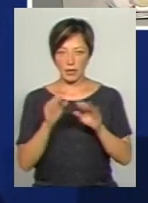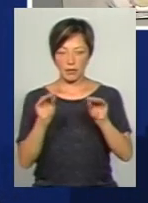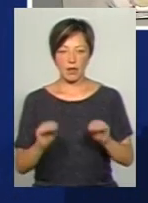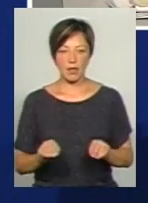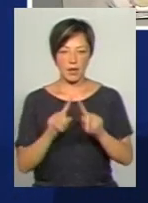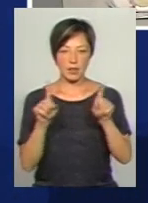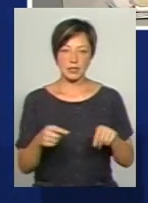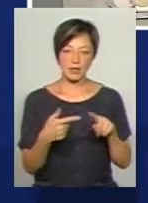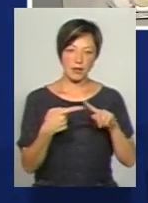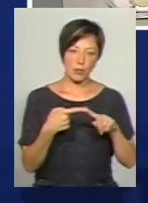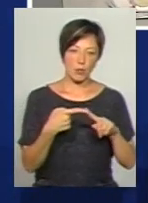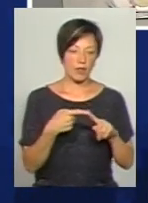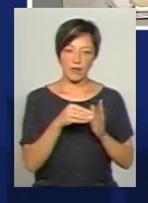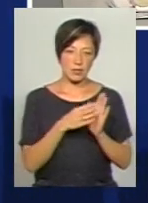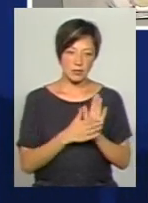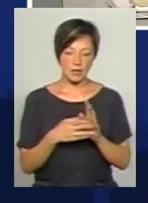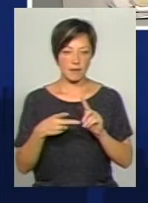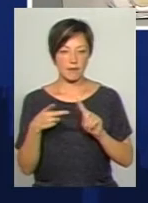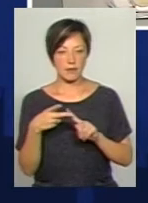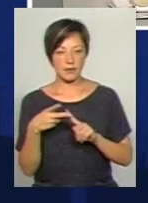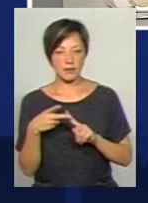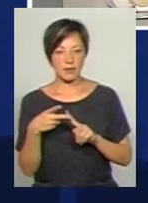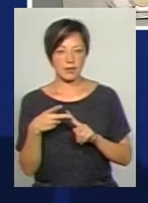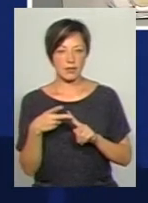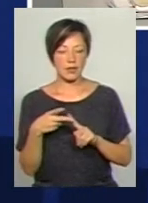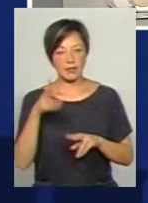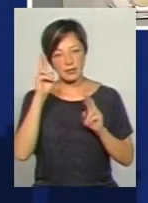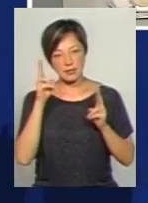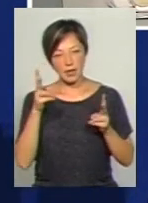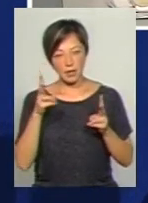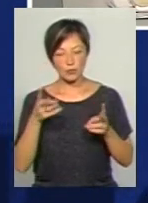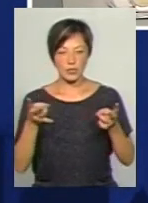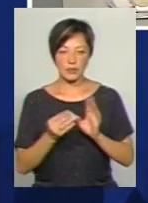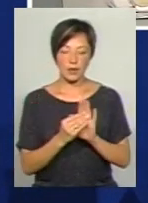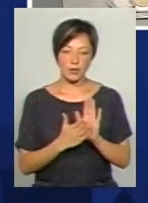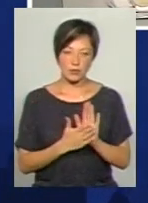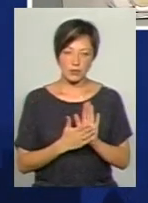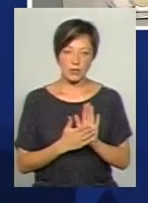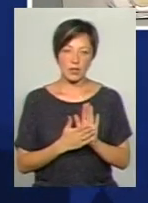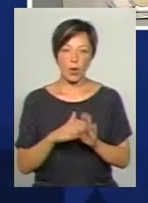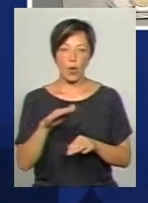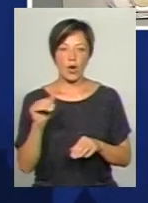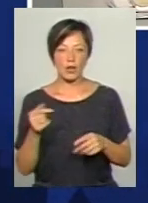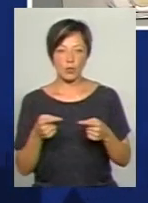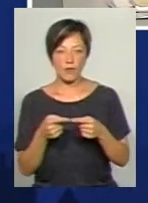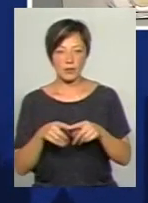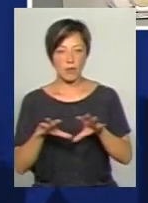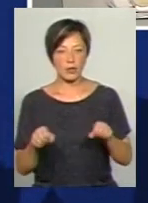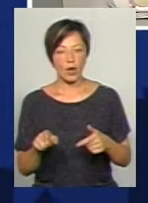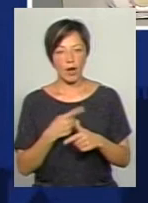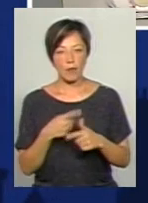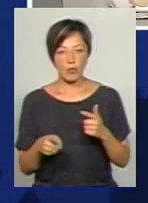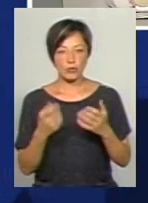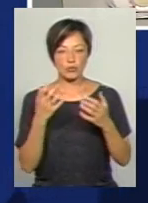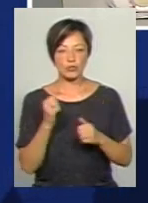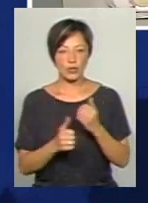Тут є три варіанти – або свідомо не вказав, або не знає, що потрібно вказувати, навіть орендоване майно, або щодня